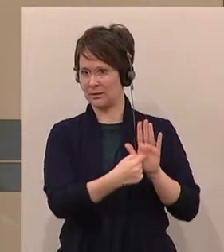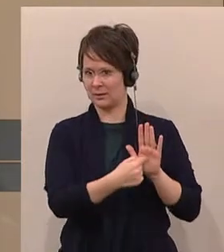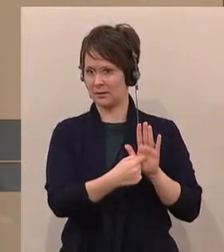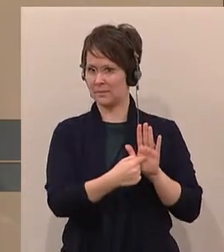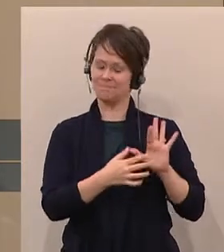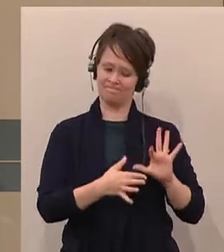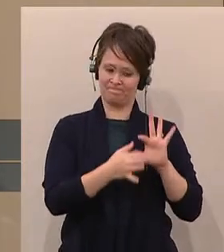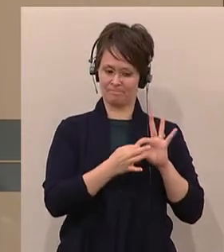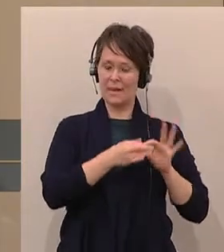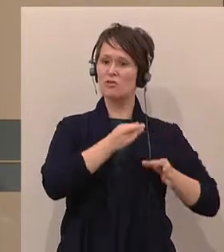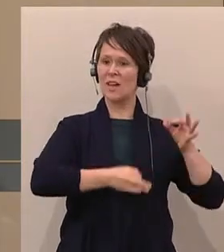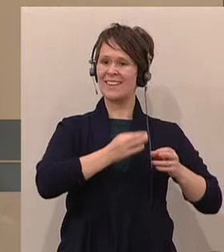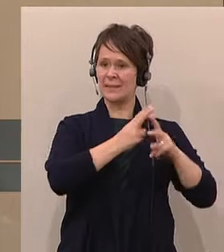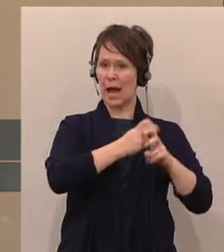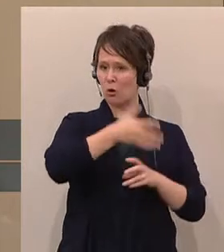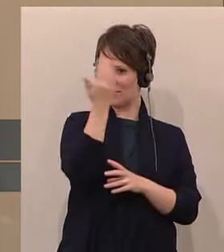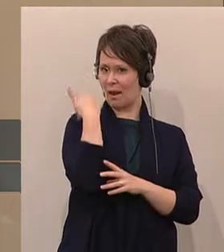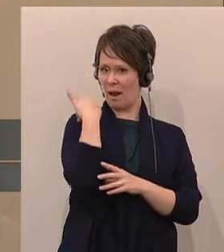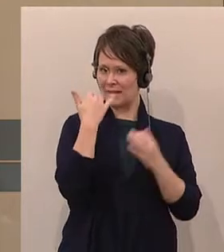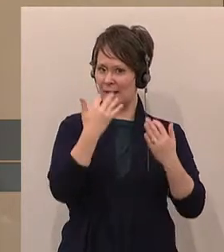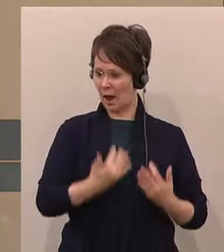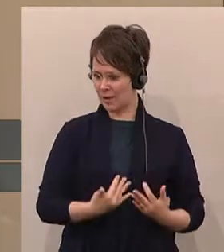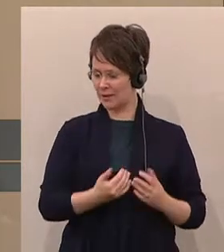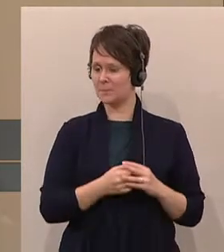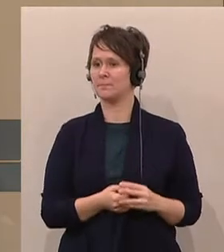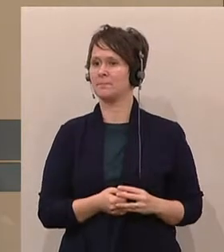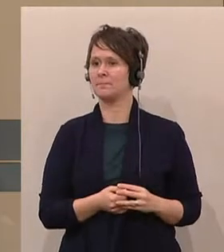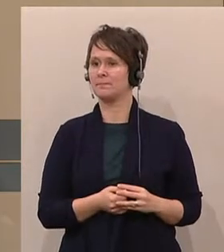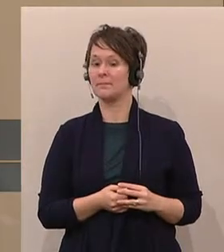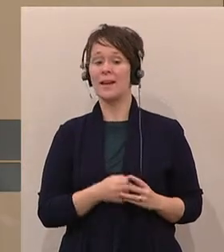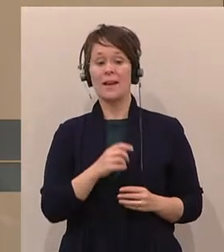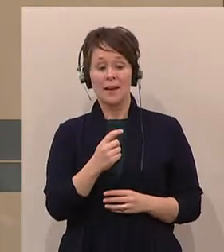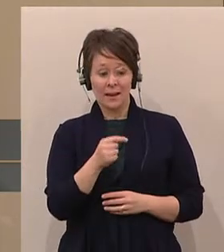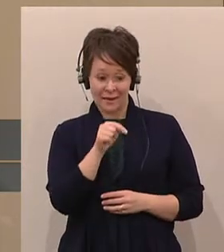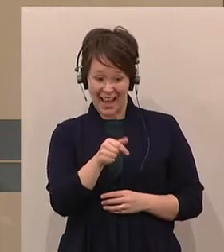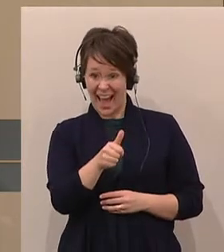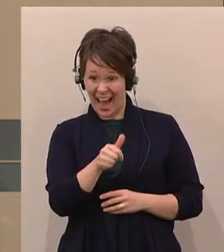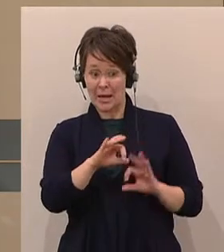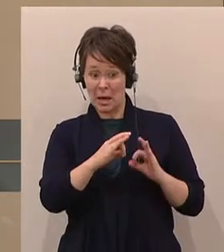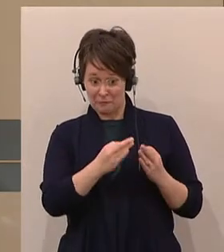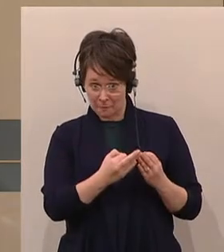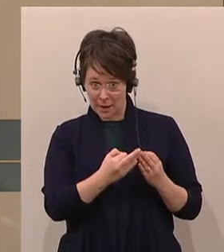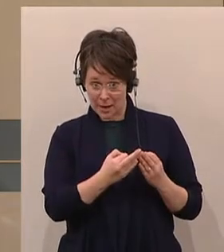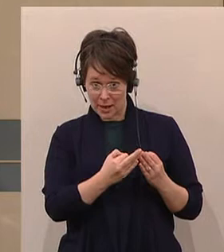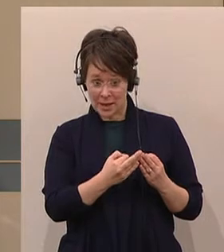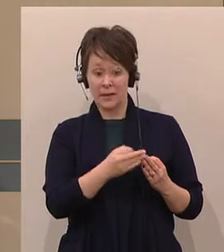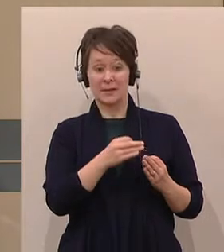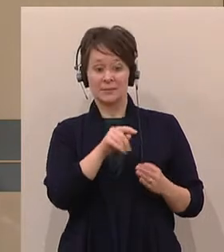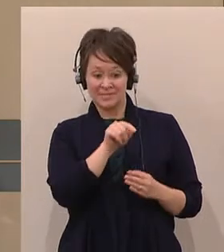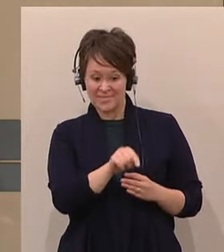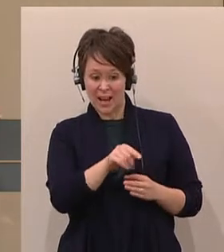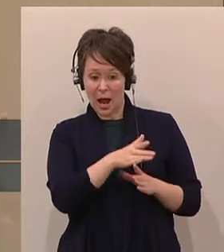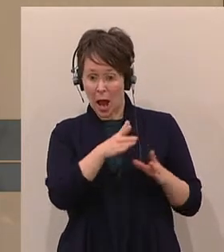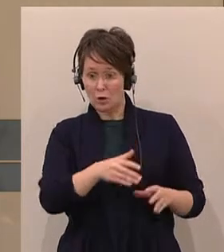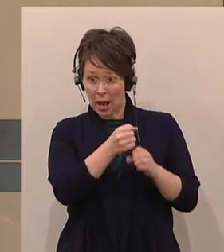Statistik Austria. Wir haben rund 180.000 Einfamilienhaushalte, 180.000,